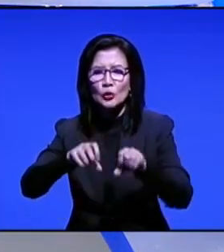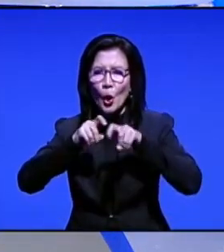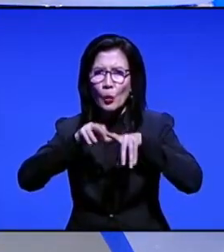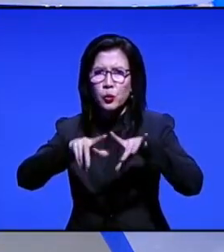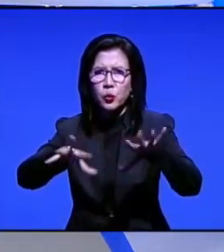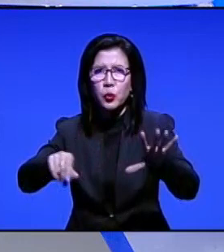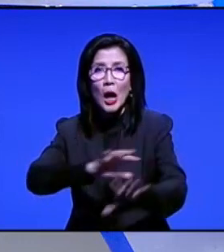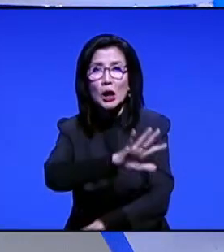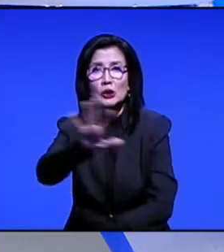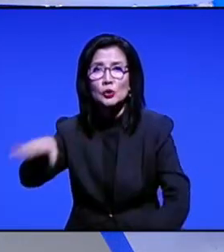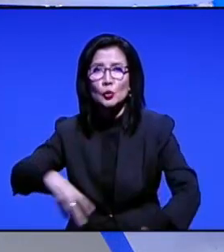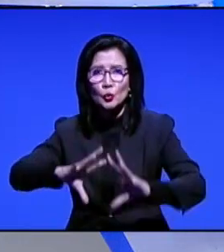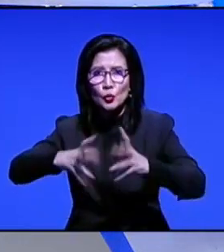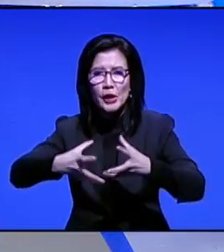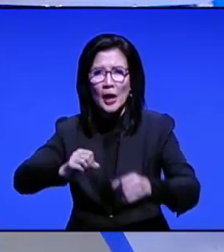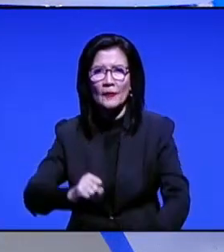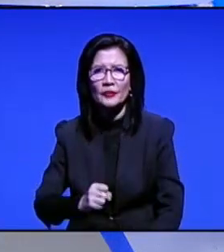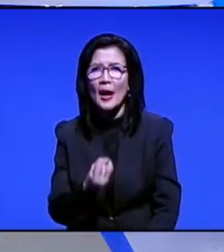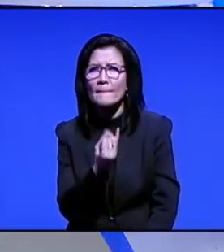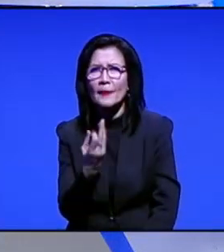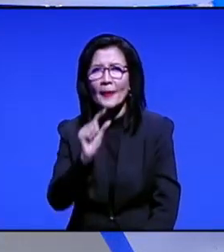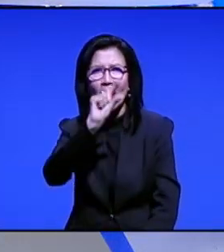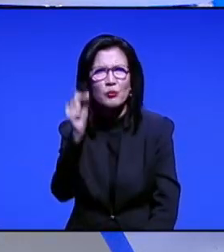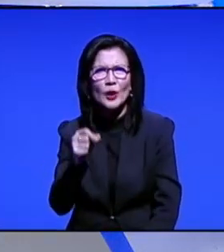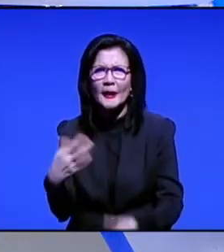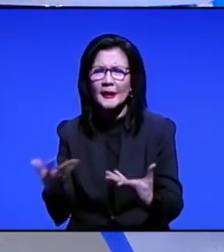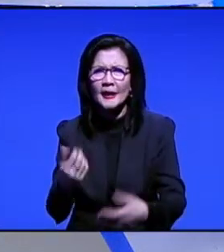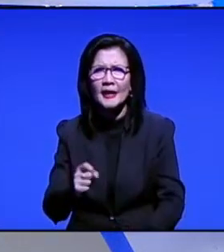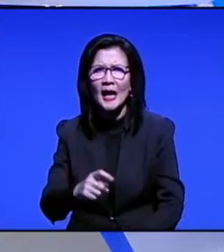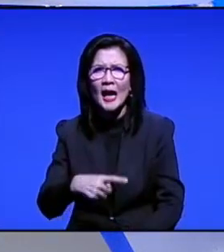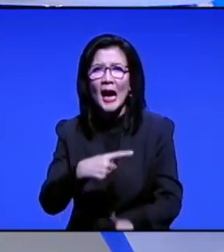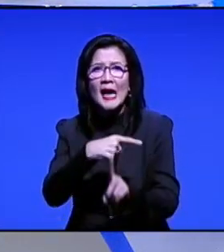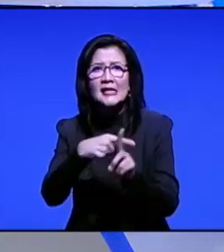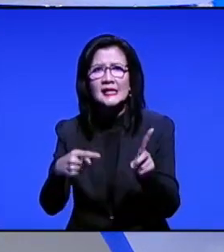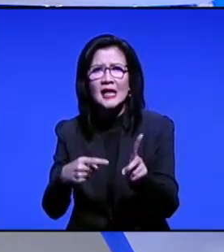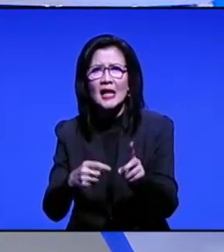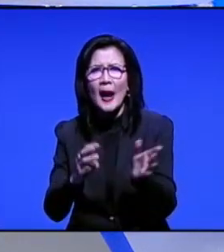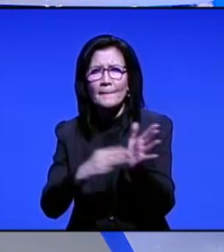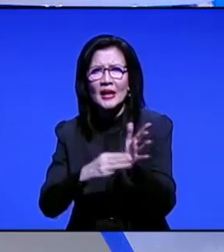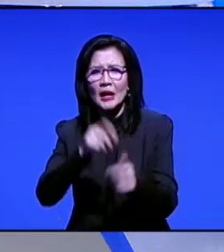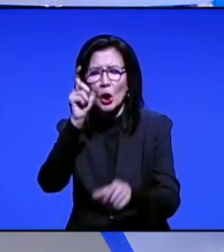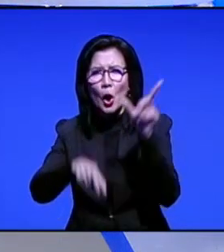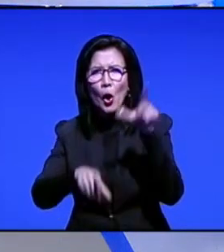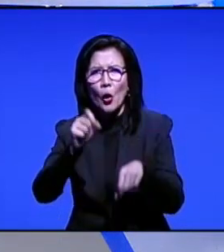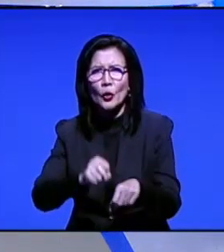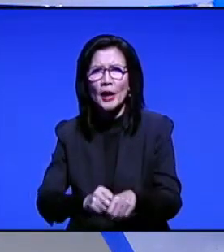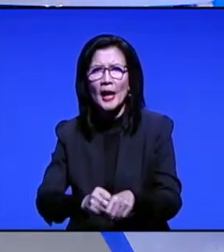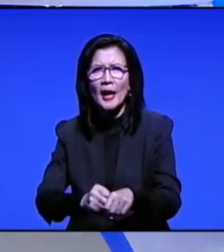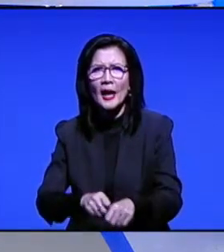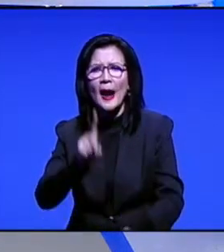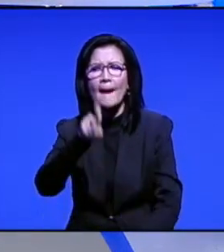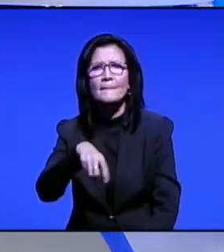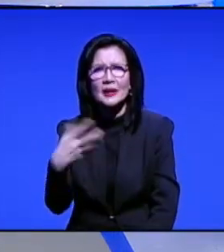ke seluruh benua. Dalam beberapa bulan, sekitar setengah miliar orang, sepertiga populasi global ambruk